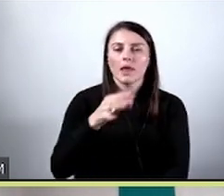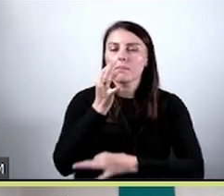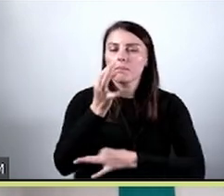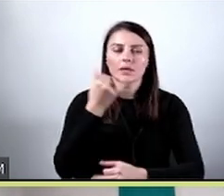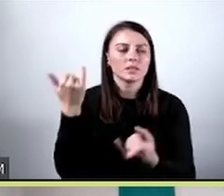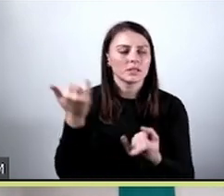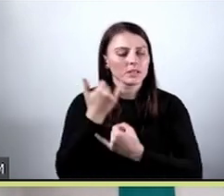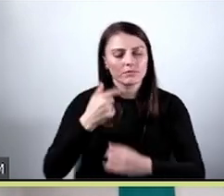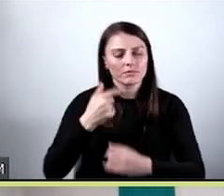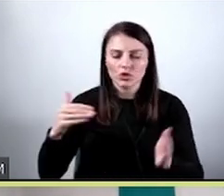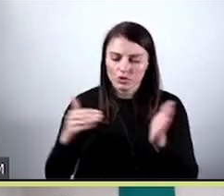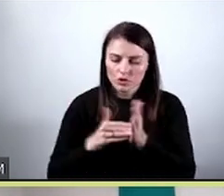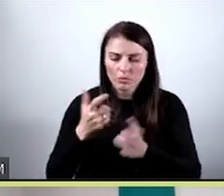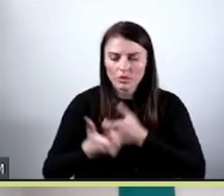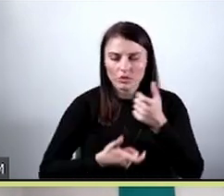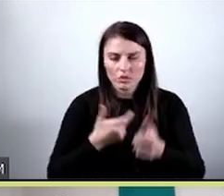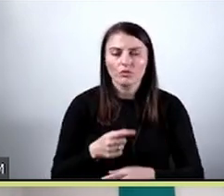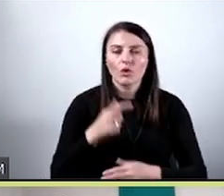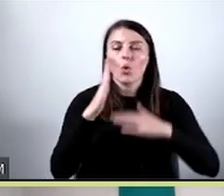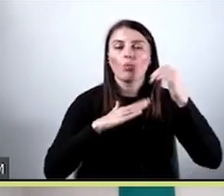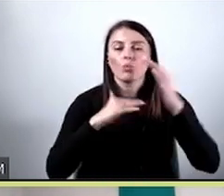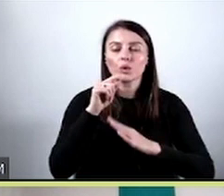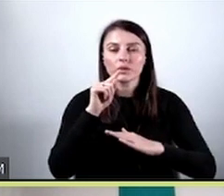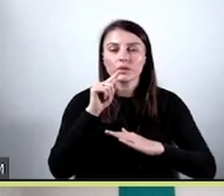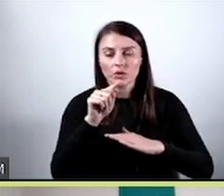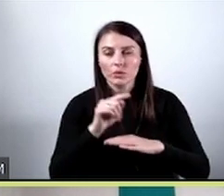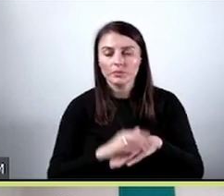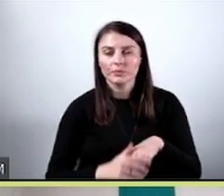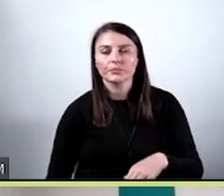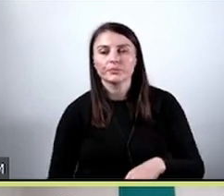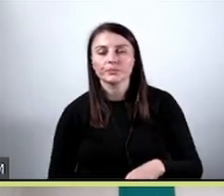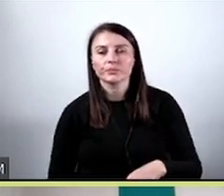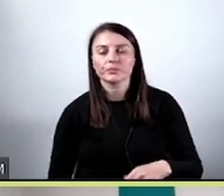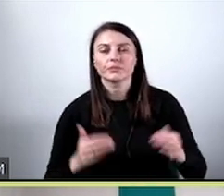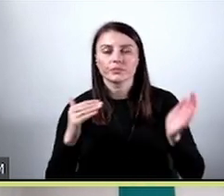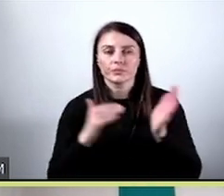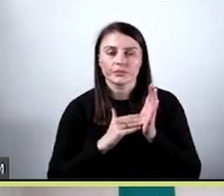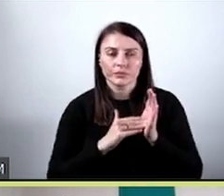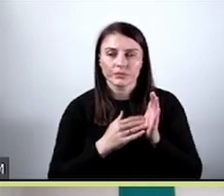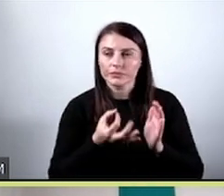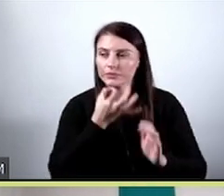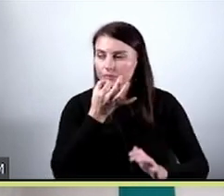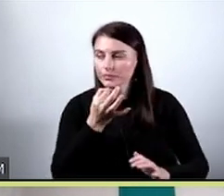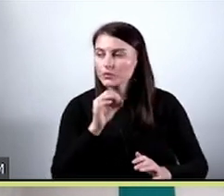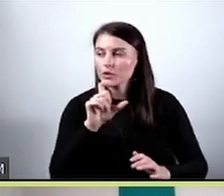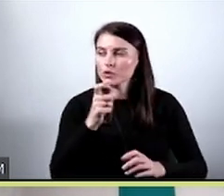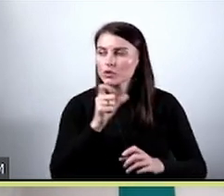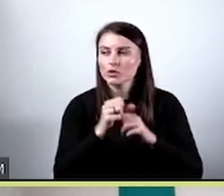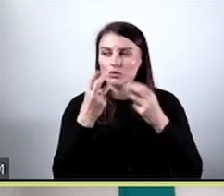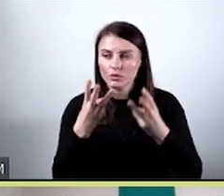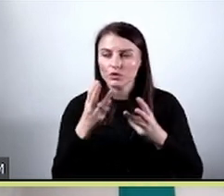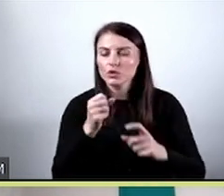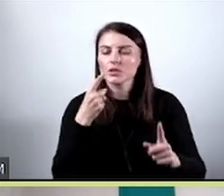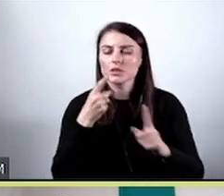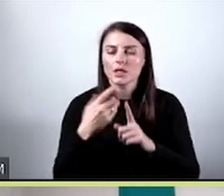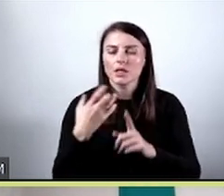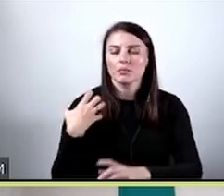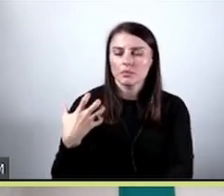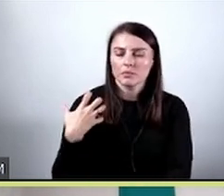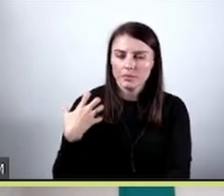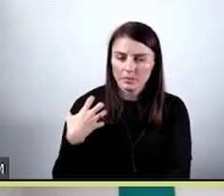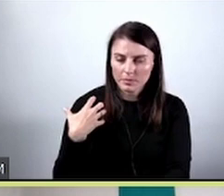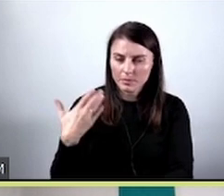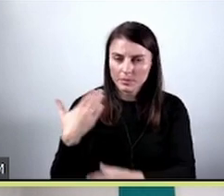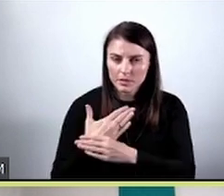zawsze sobie zadać. Budując taki model, zawsze trzeba zadać sobie pytanie, na czym nam zależy, co jest naszym celem biznesowym i